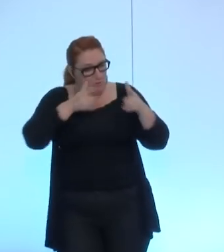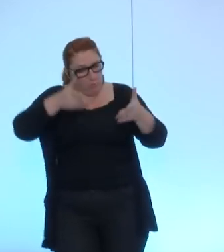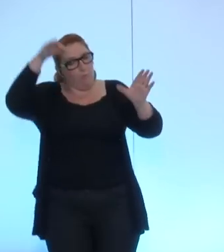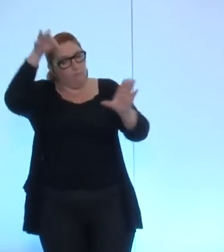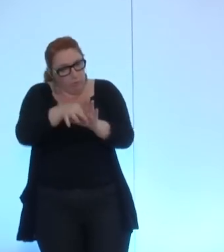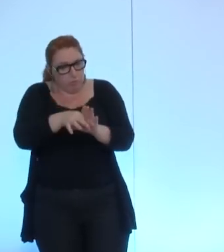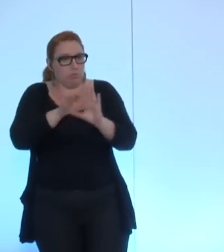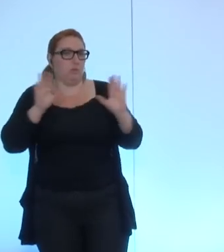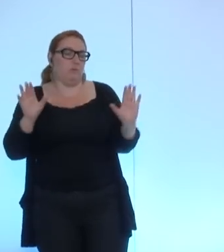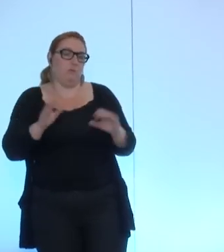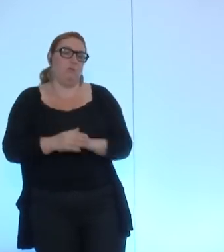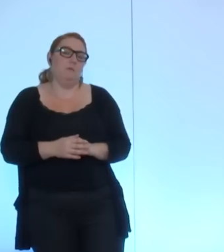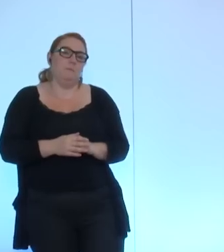position